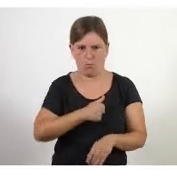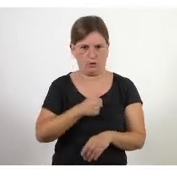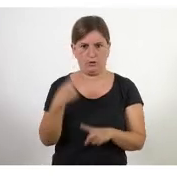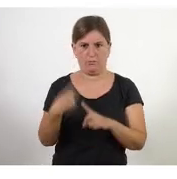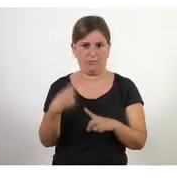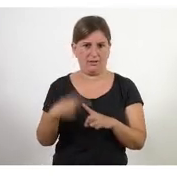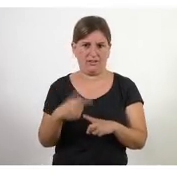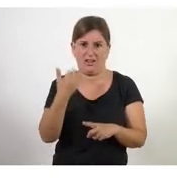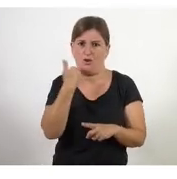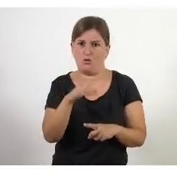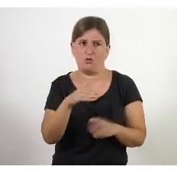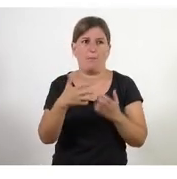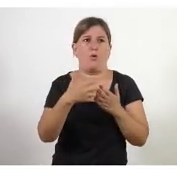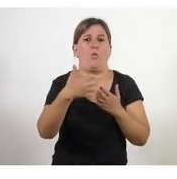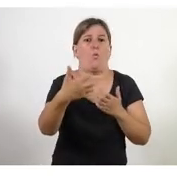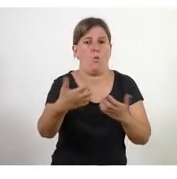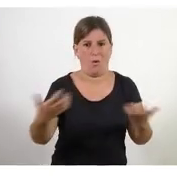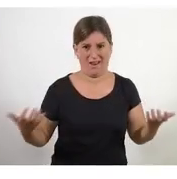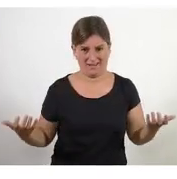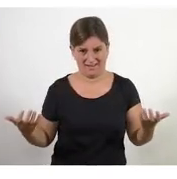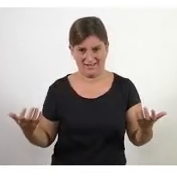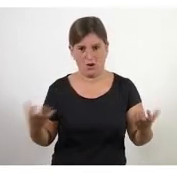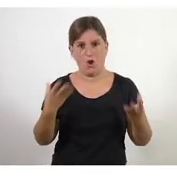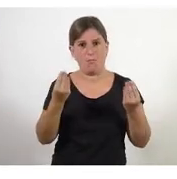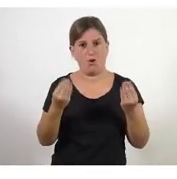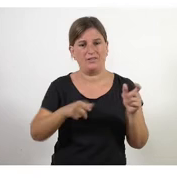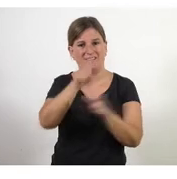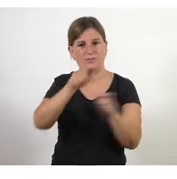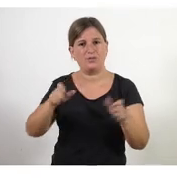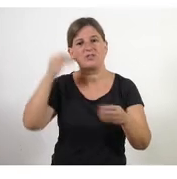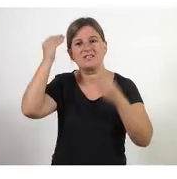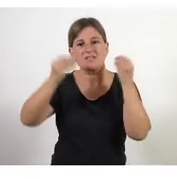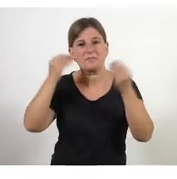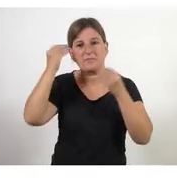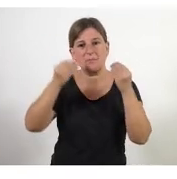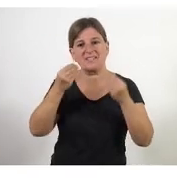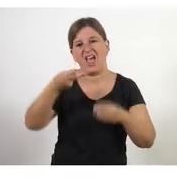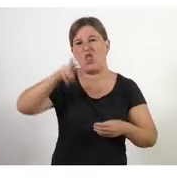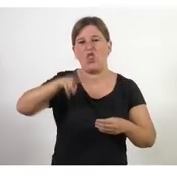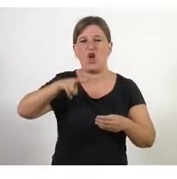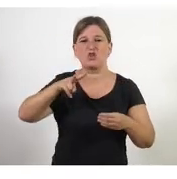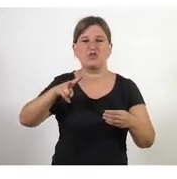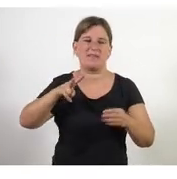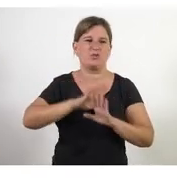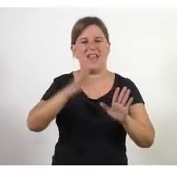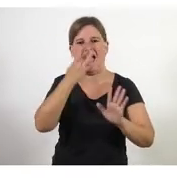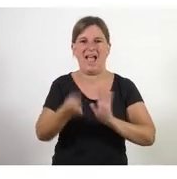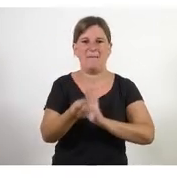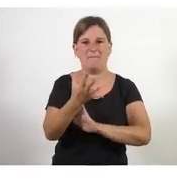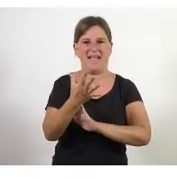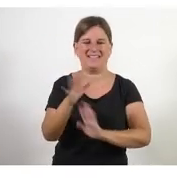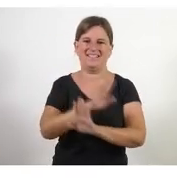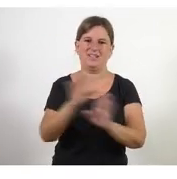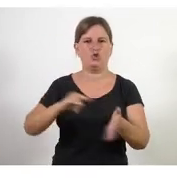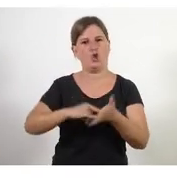sabem quan durarà això molta gent ens esperàvem que potser això duraria dos mesos i que al maig ja seria